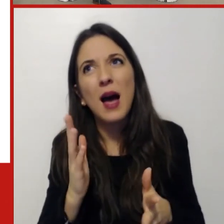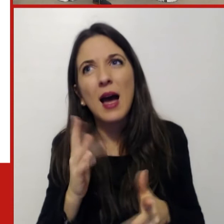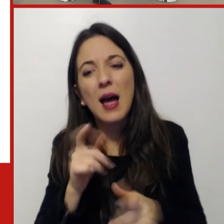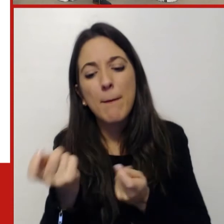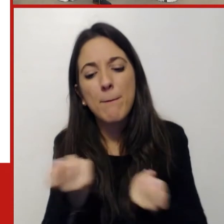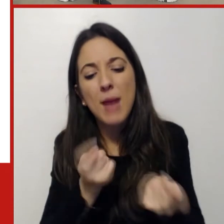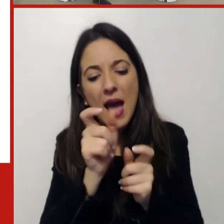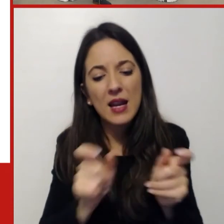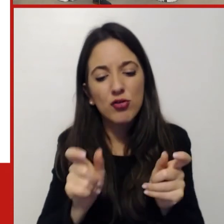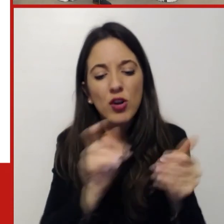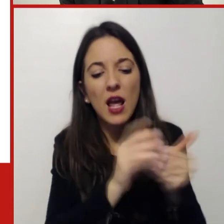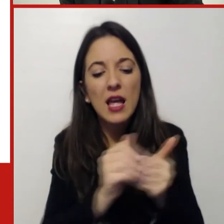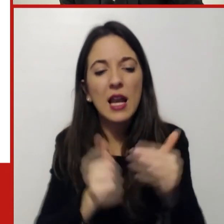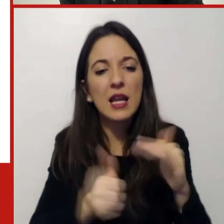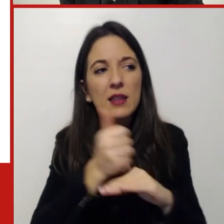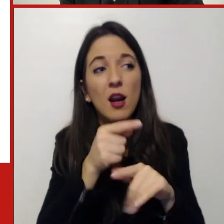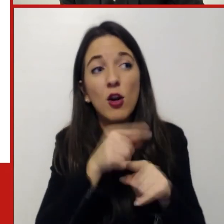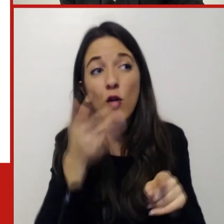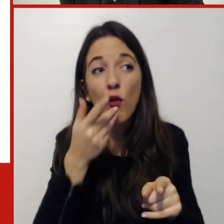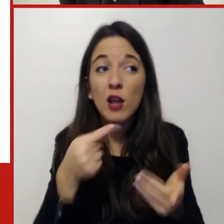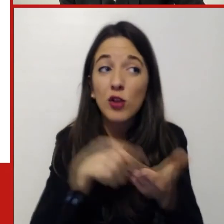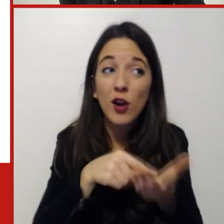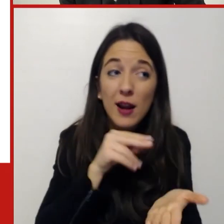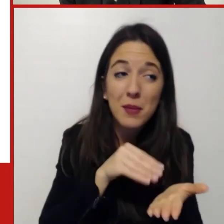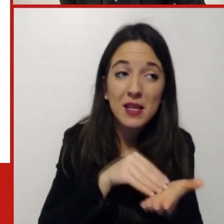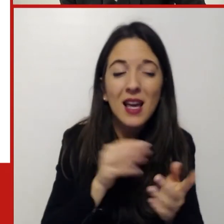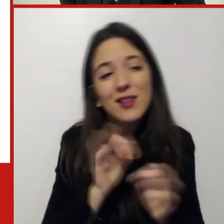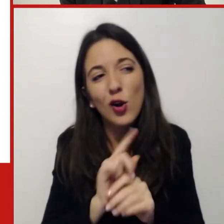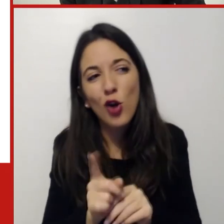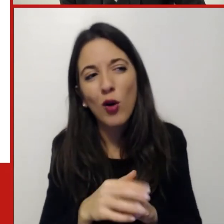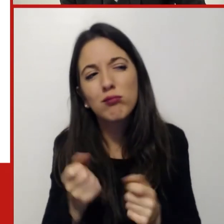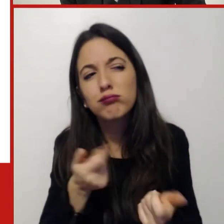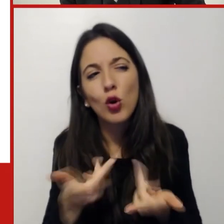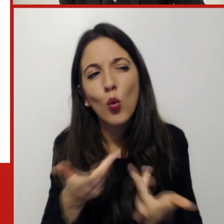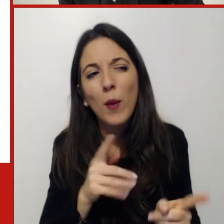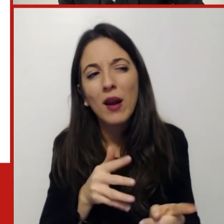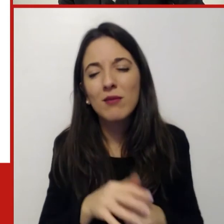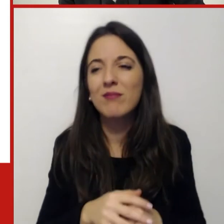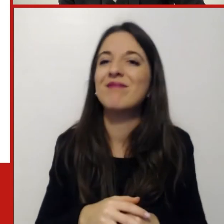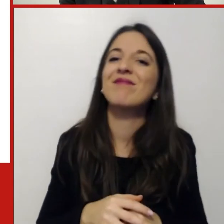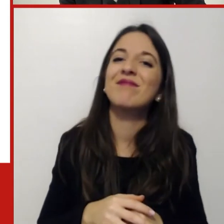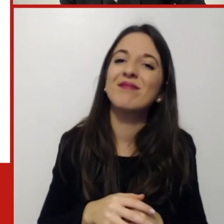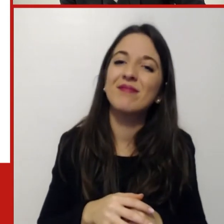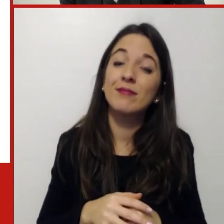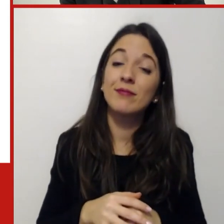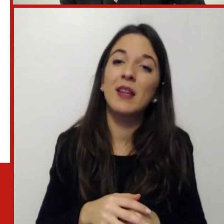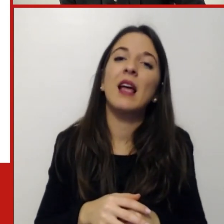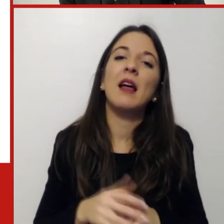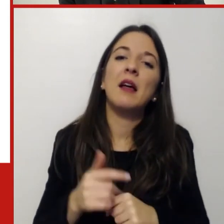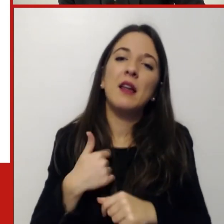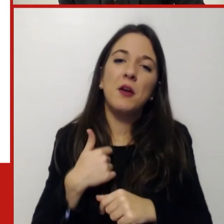allora qui mi rifaccio anche ad alcune cose che diceva Maurizio all'inizio in cui io credo tantissimo